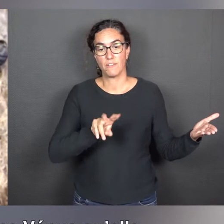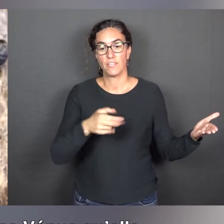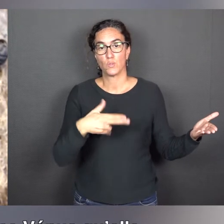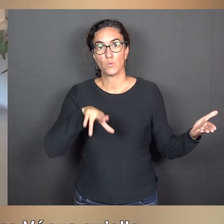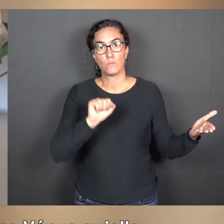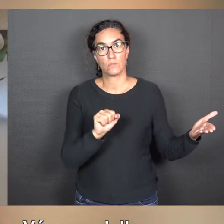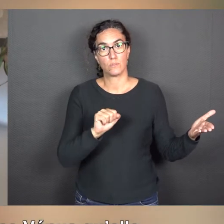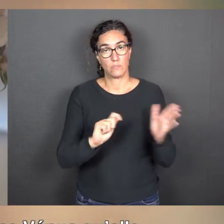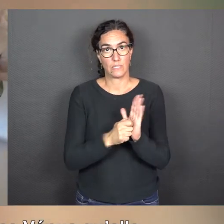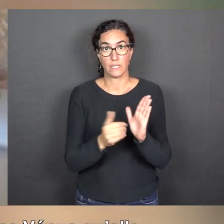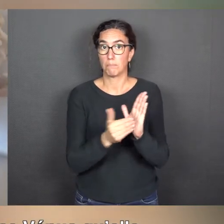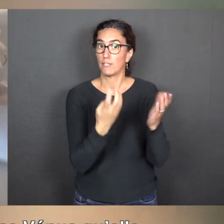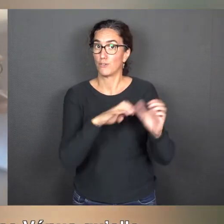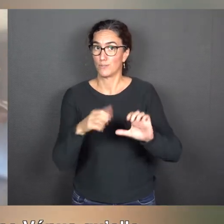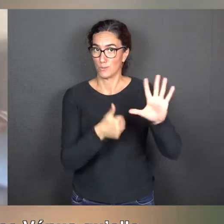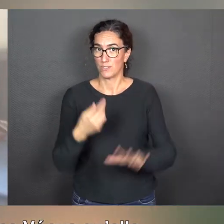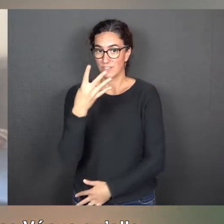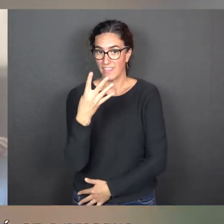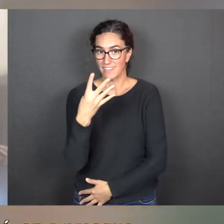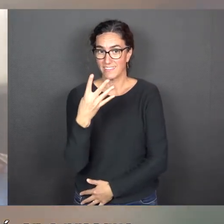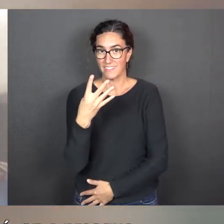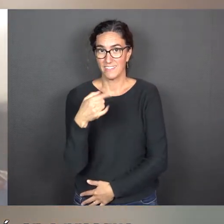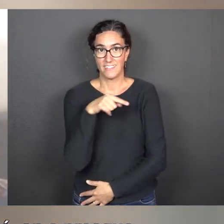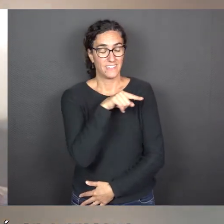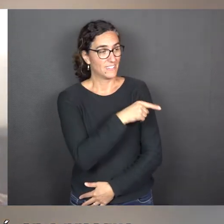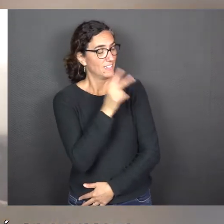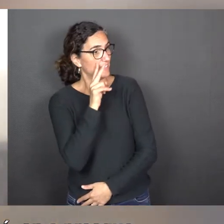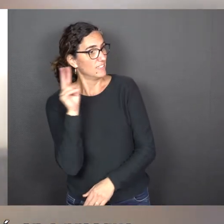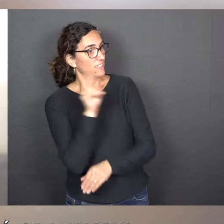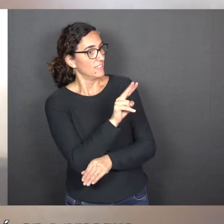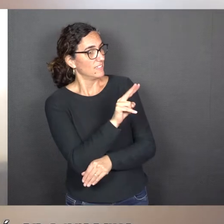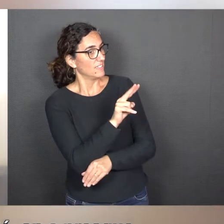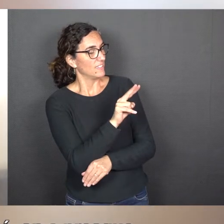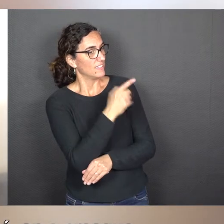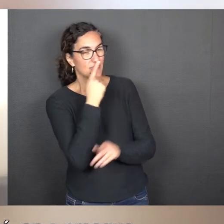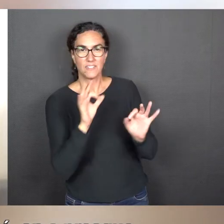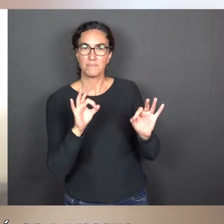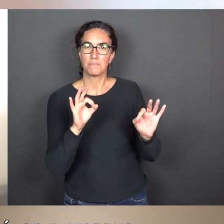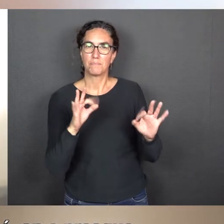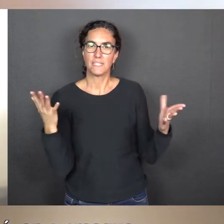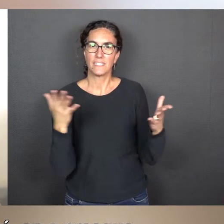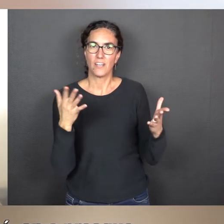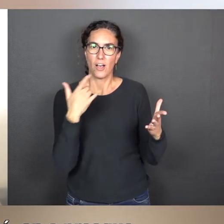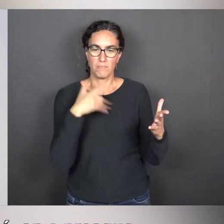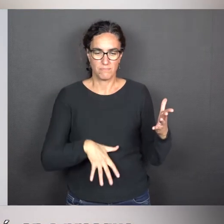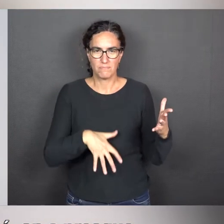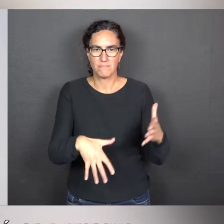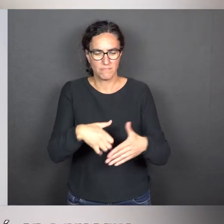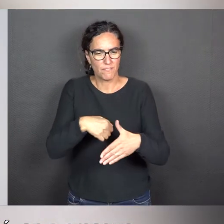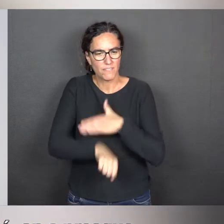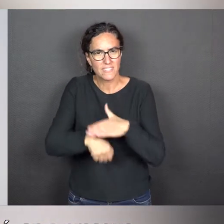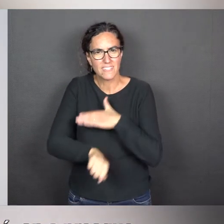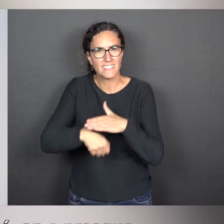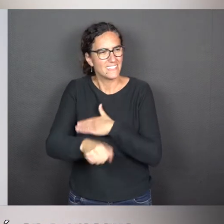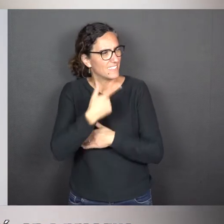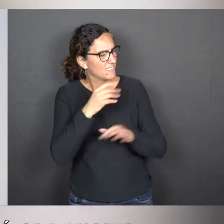1964 qui renvoie bien sûr à la figure aussi de la fertilité. On a presque cette femme un peu